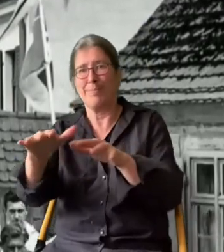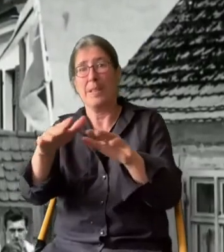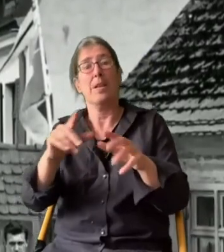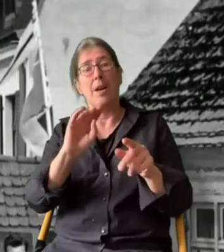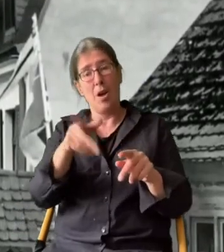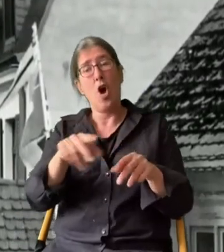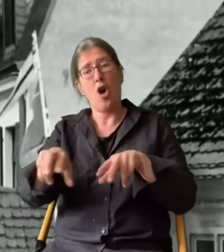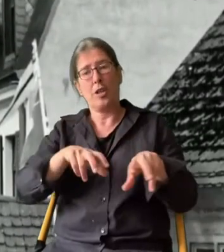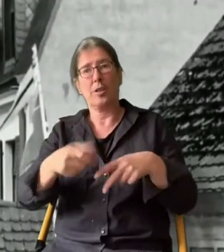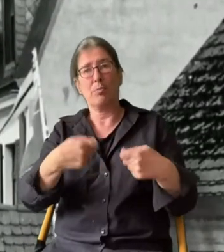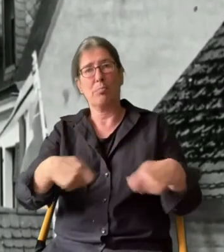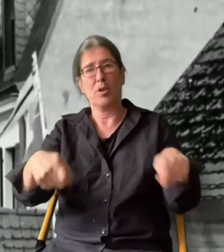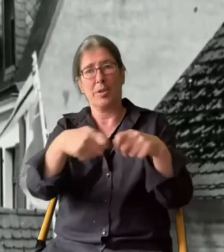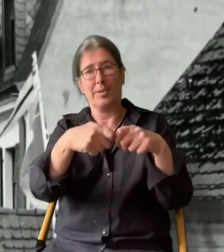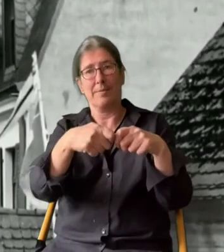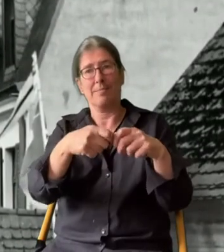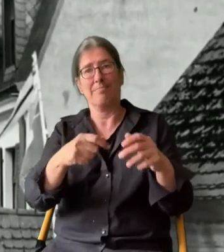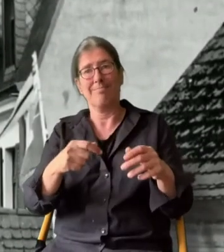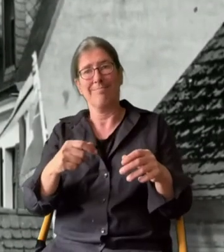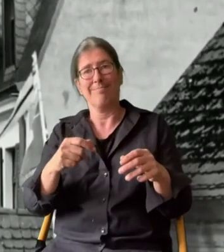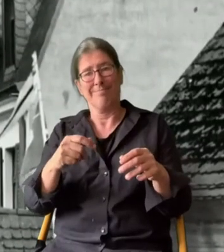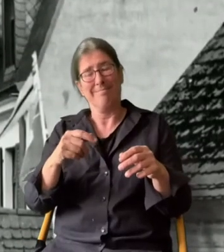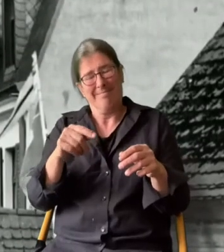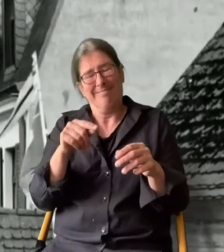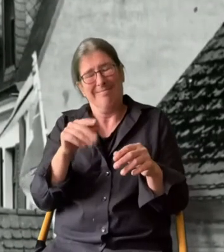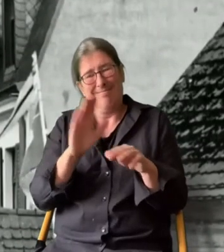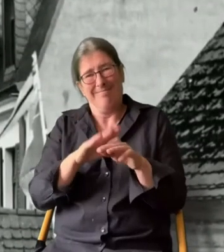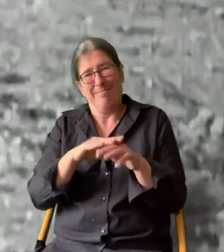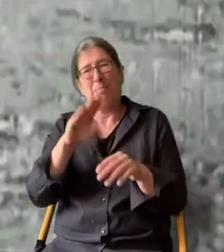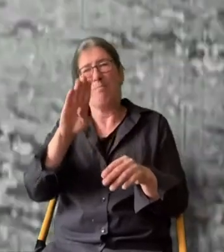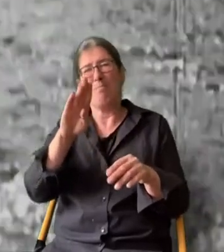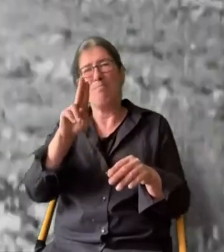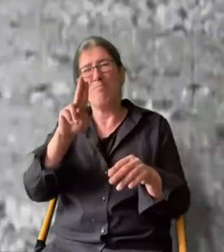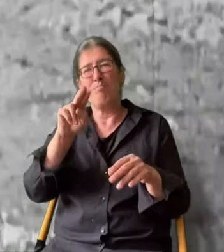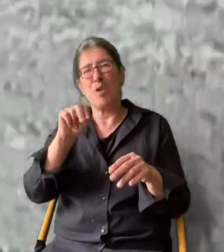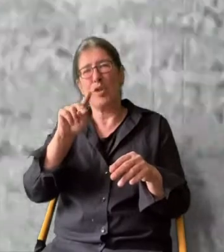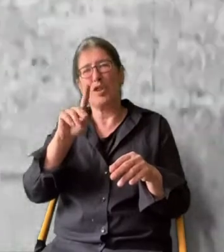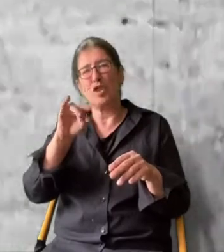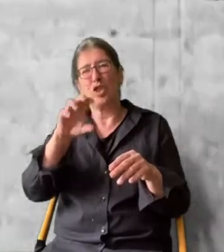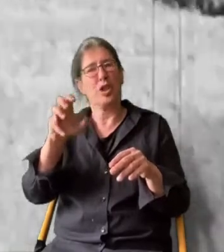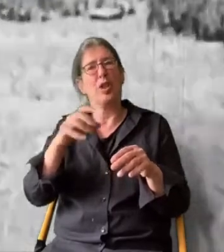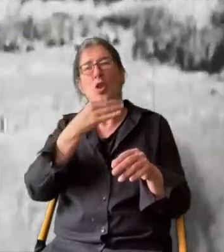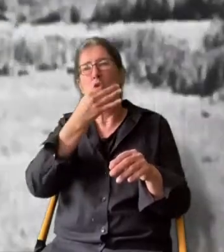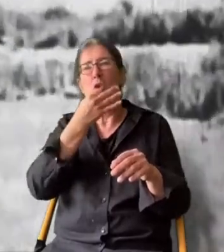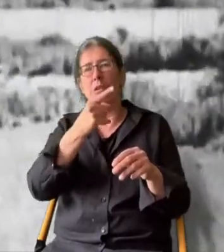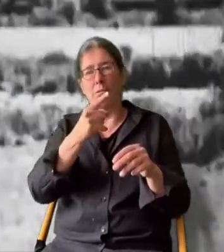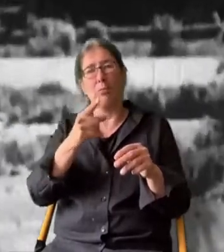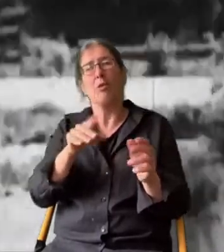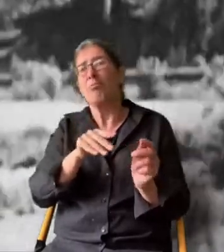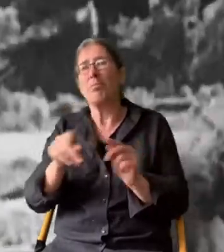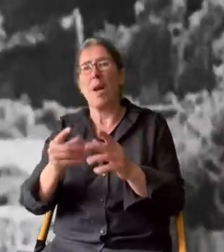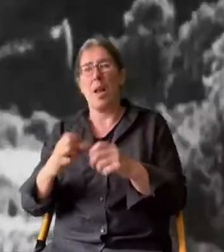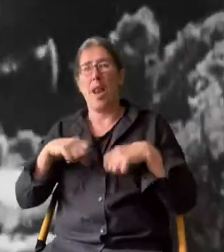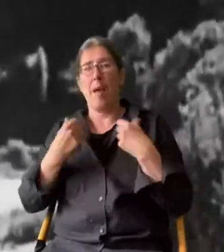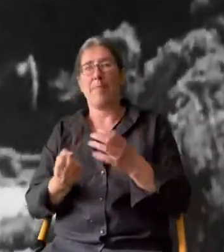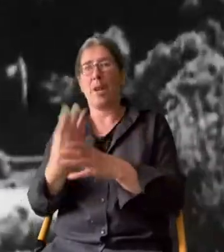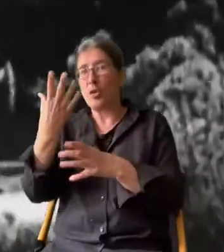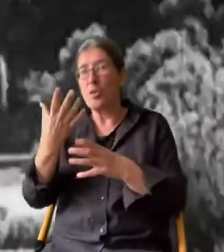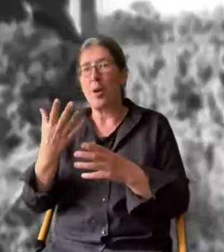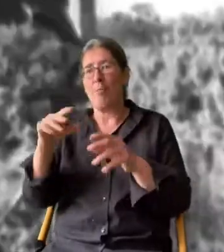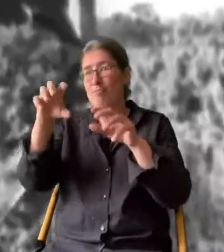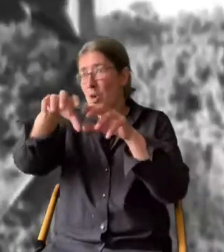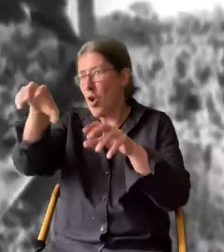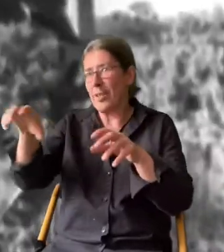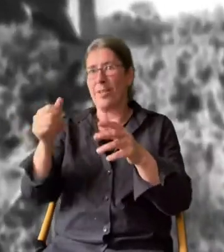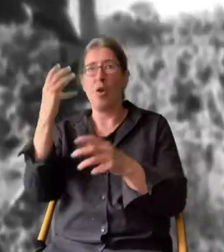Da sie in sogenannten Bünden organisiert sind, nennt man sie bündische Jugend. Sie ziehen zu Burgen und leben in der